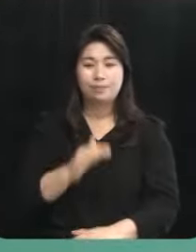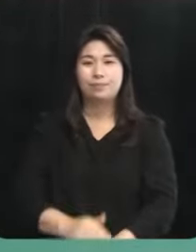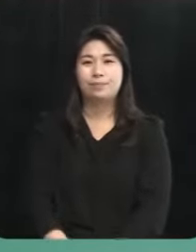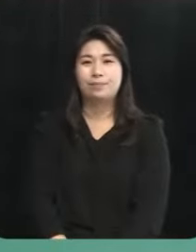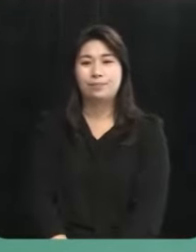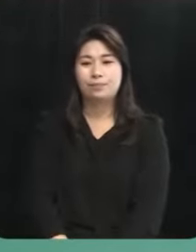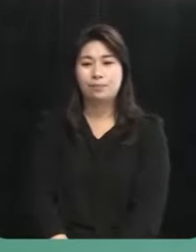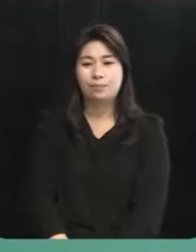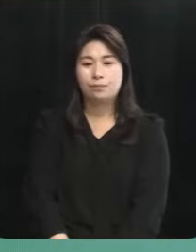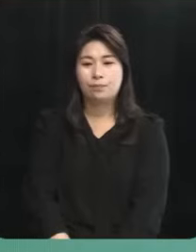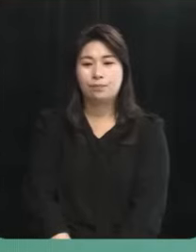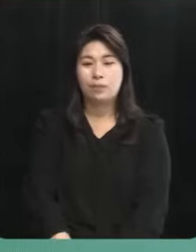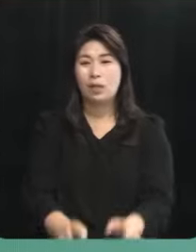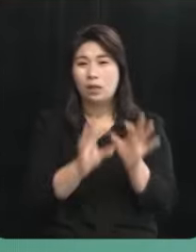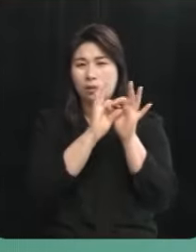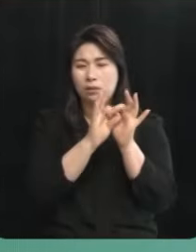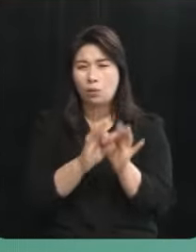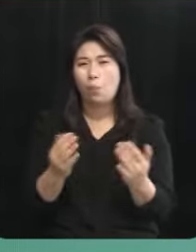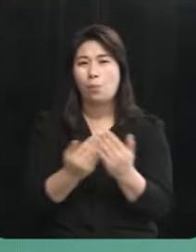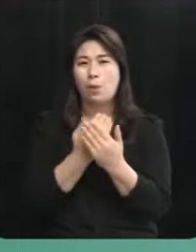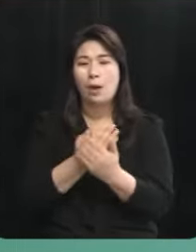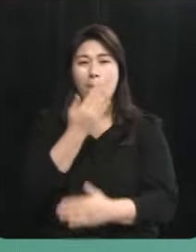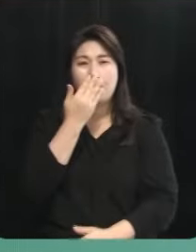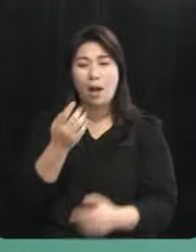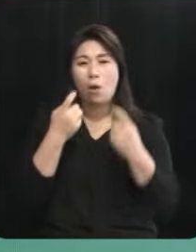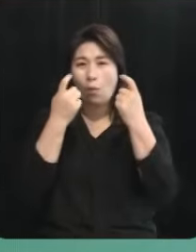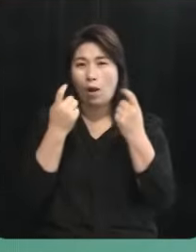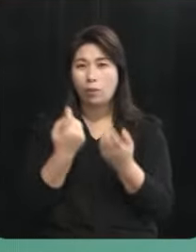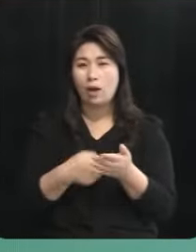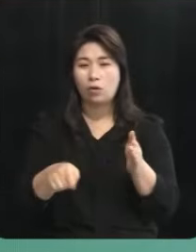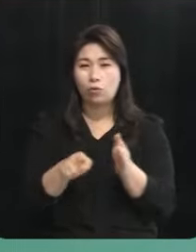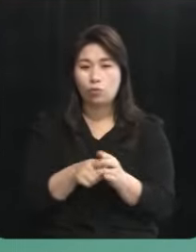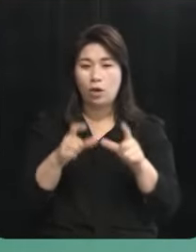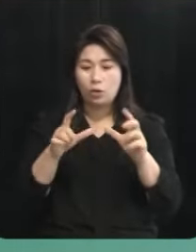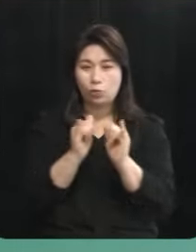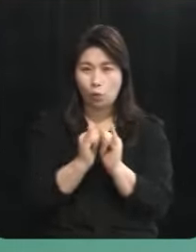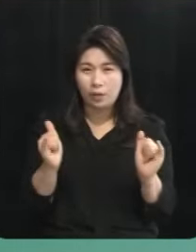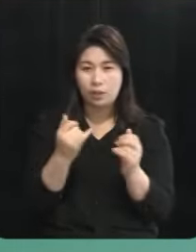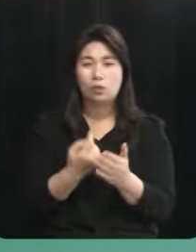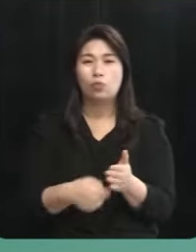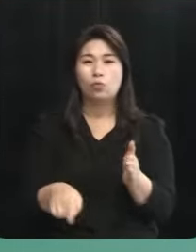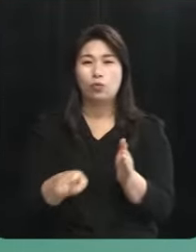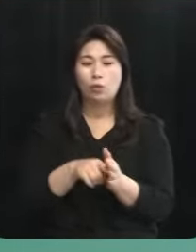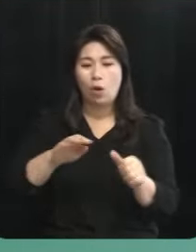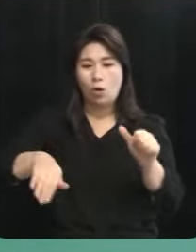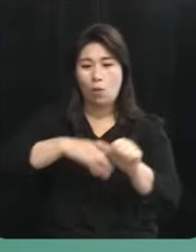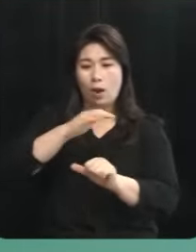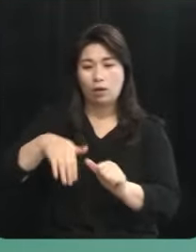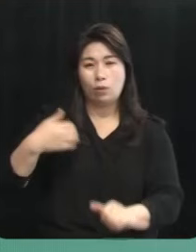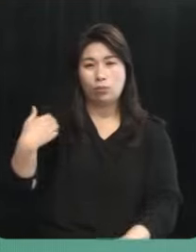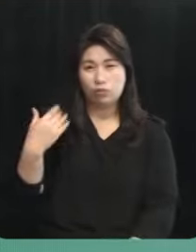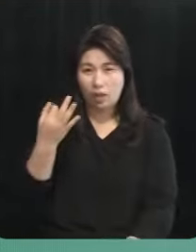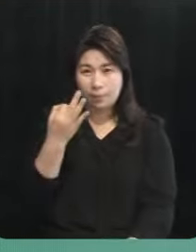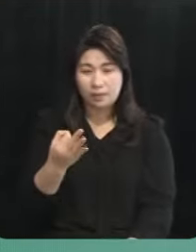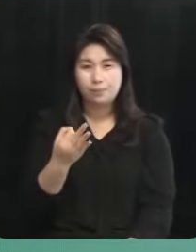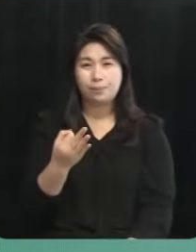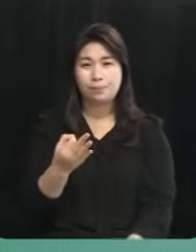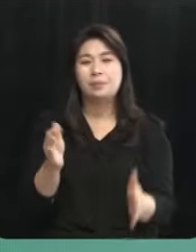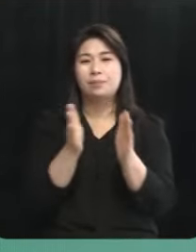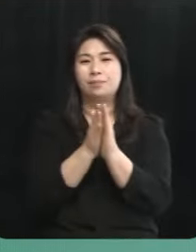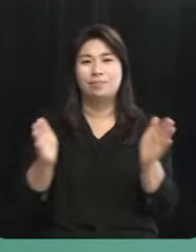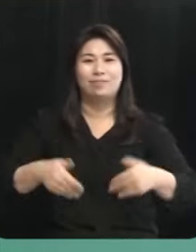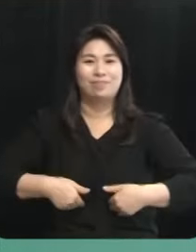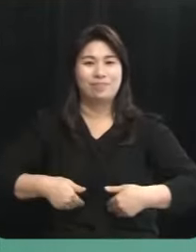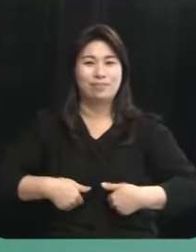지속가능한 관광을 위해 그리고 도민의 삶을 위해 저는 환경부담금을 도입해야